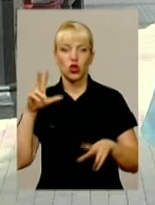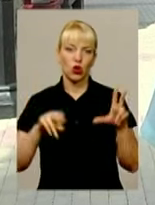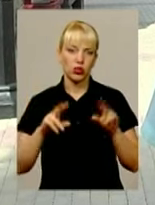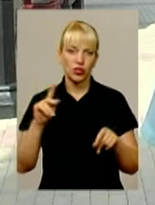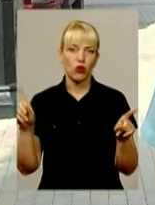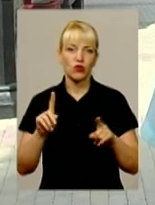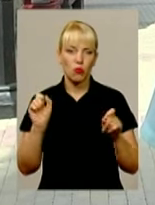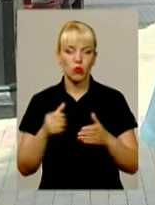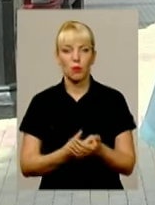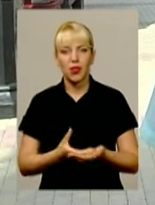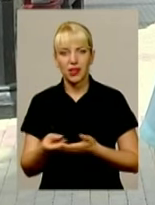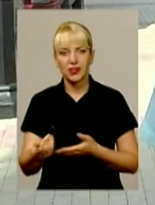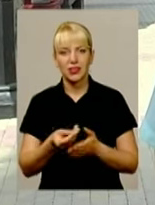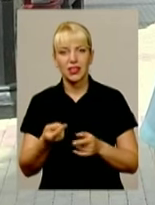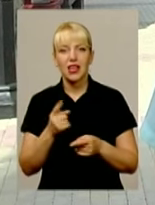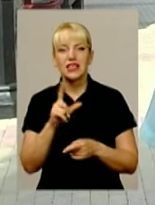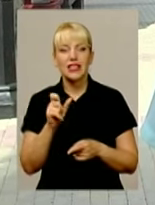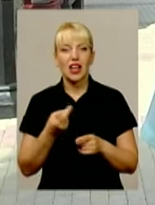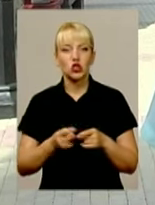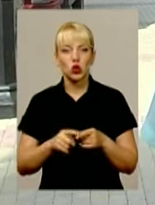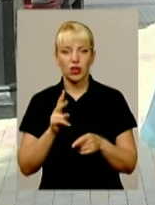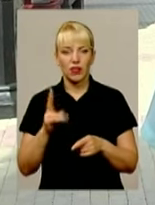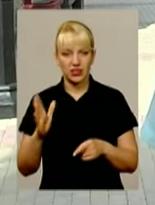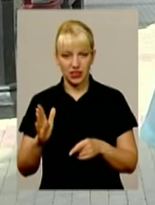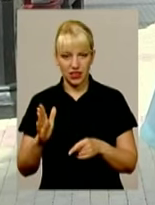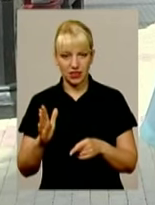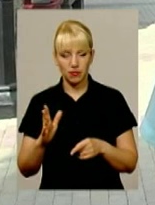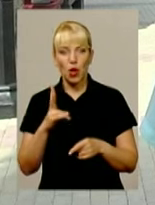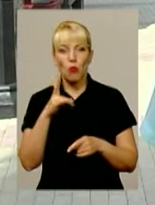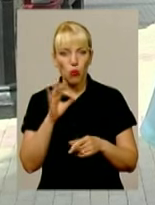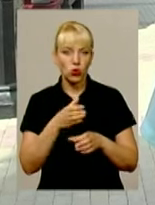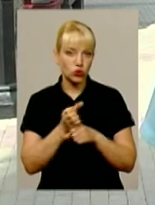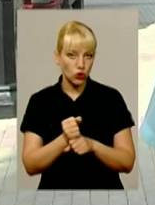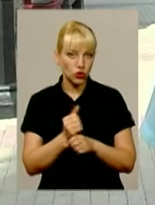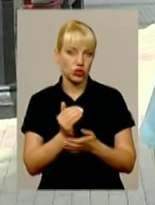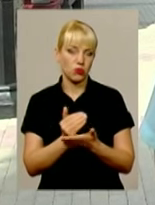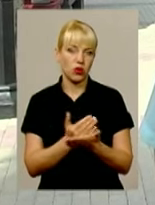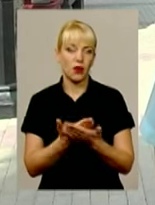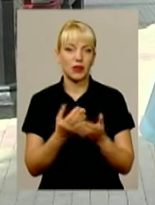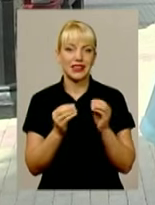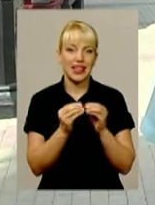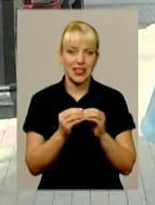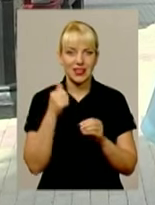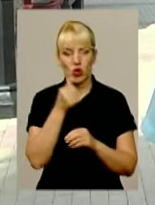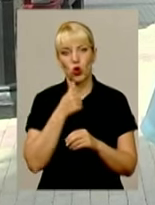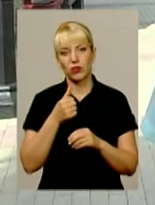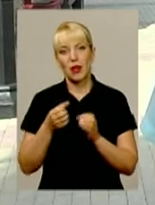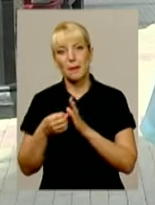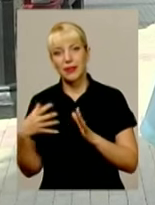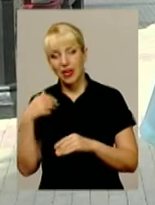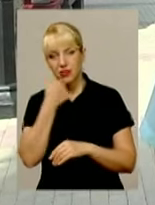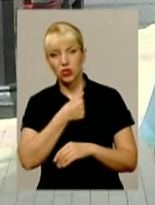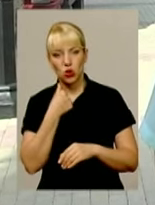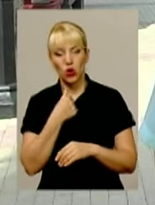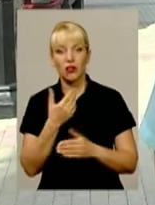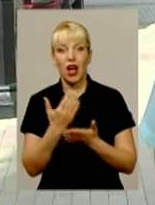що вони можуть сплатити цю квартиру, навіть по скороченій програмі, то є за 10-15 років. Якщо перевезти 300 доларів